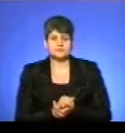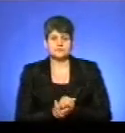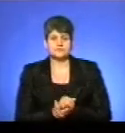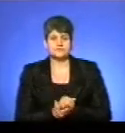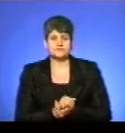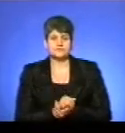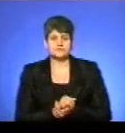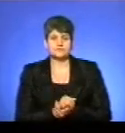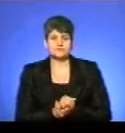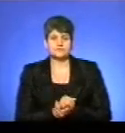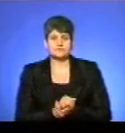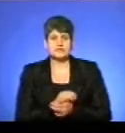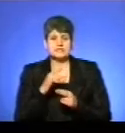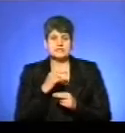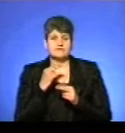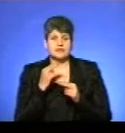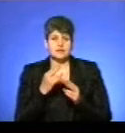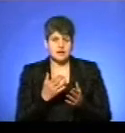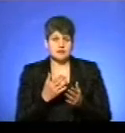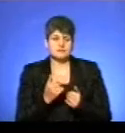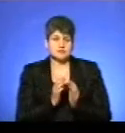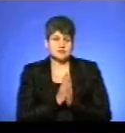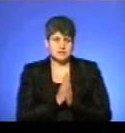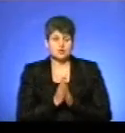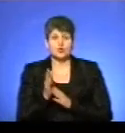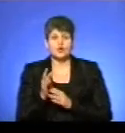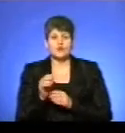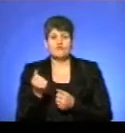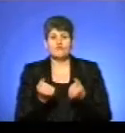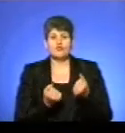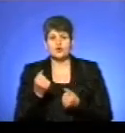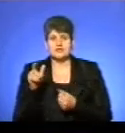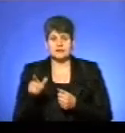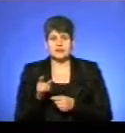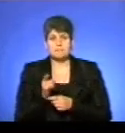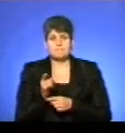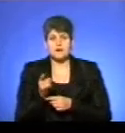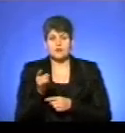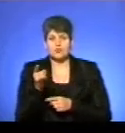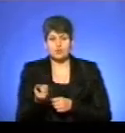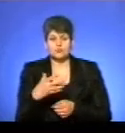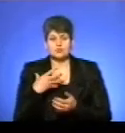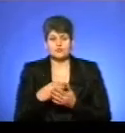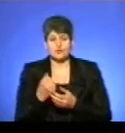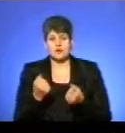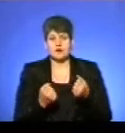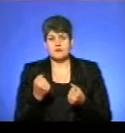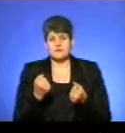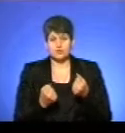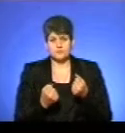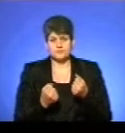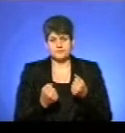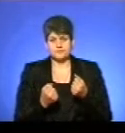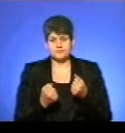і звертаємося до водіїв, які паркують свої автотранспортні